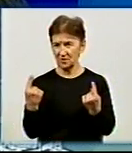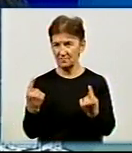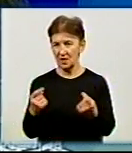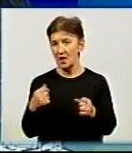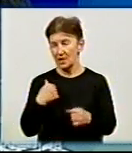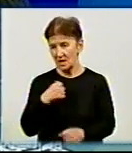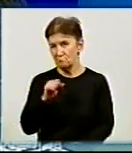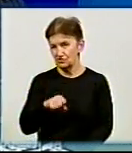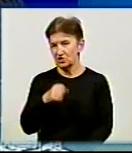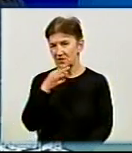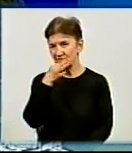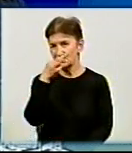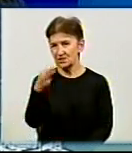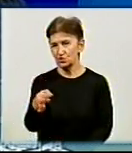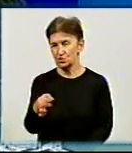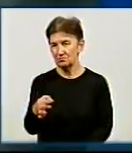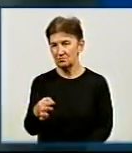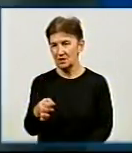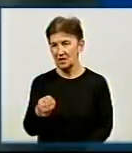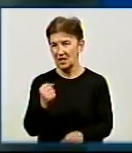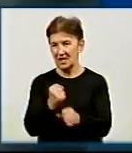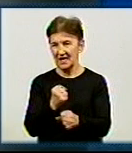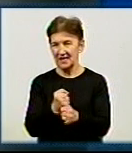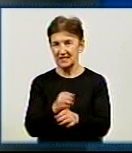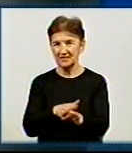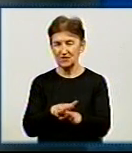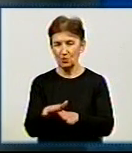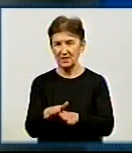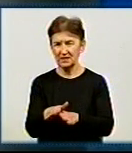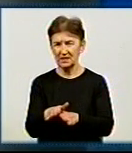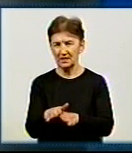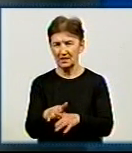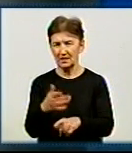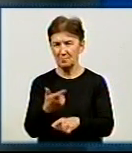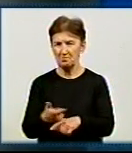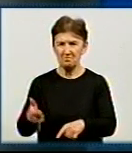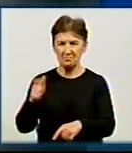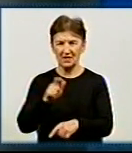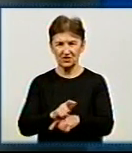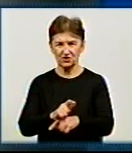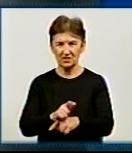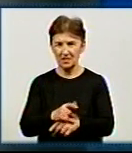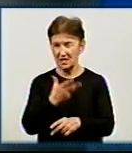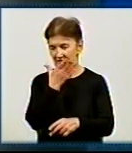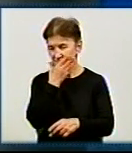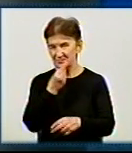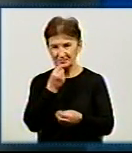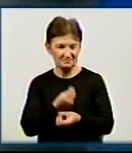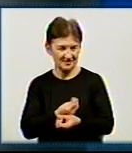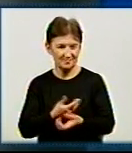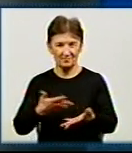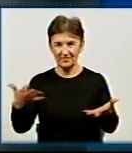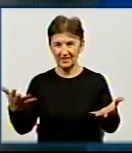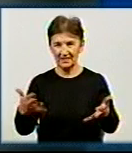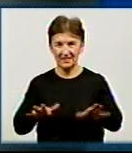Можливо, я кажу, зробити це в більш такій яскравій атмосфері, тоді ми будемо, можливо,